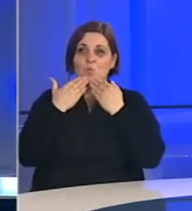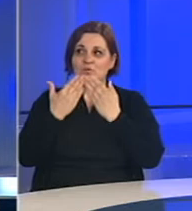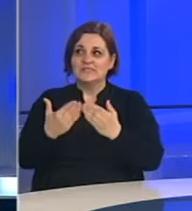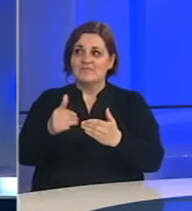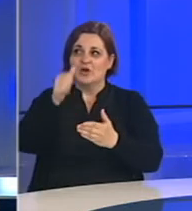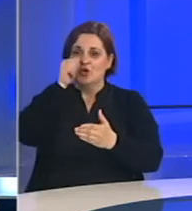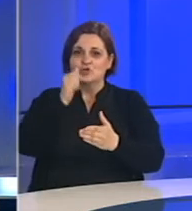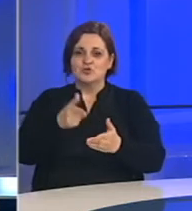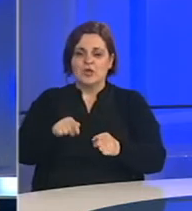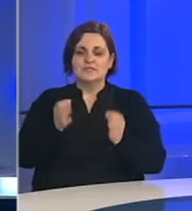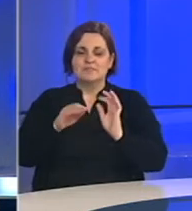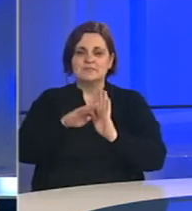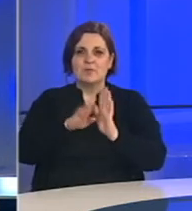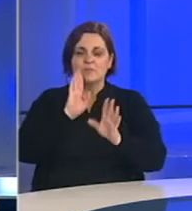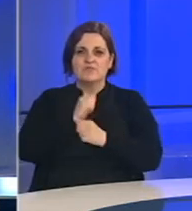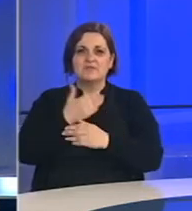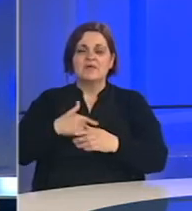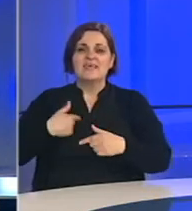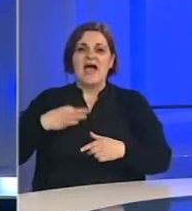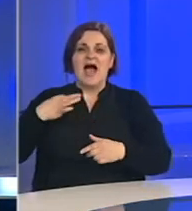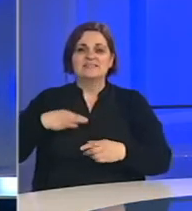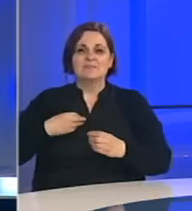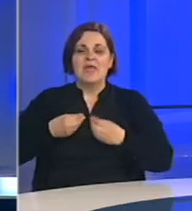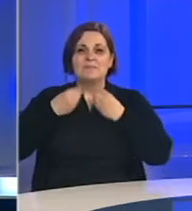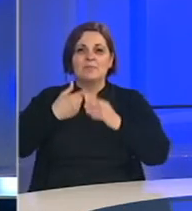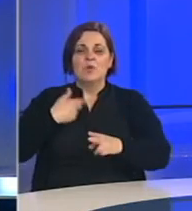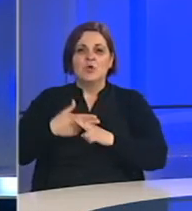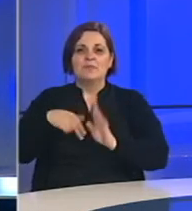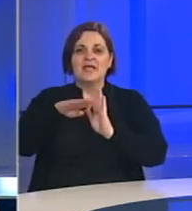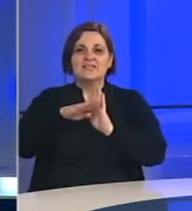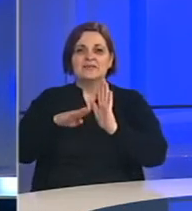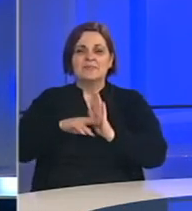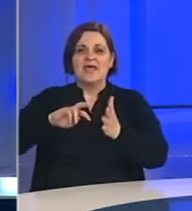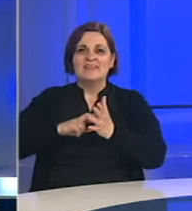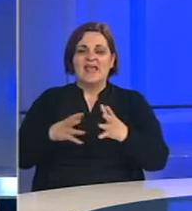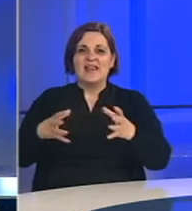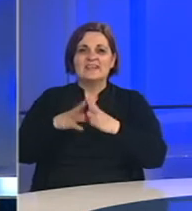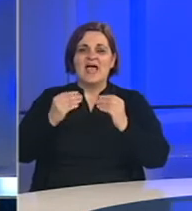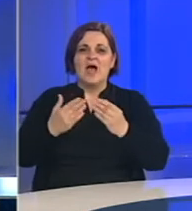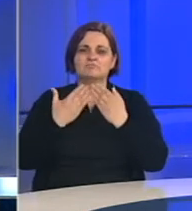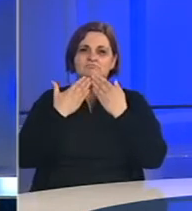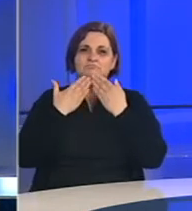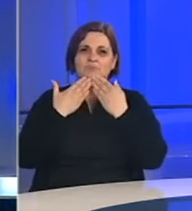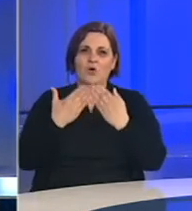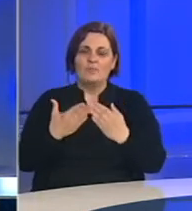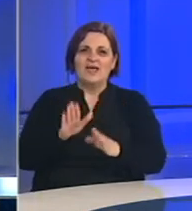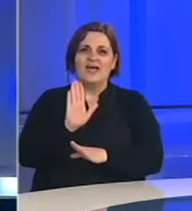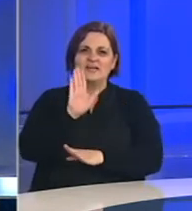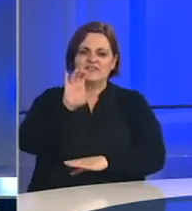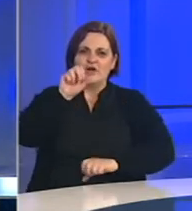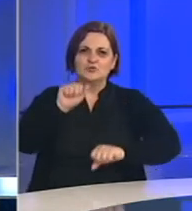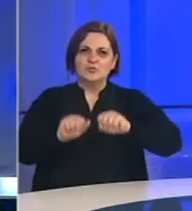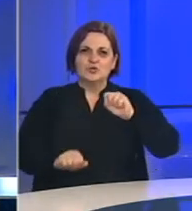ste izdvojili vrijeme za specijalni program BHT1 ja sam dužan da prenesem u ime naše programsko-tehničke ekipe komplimente za vašu